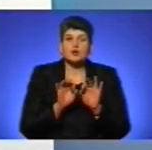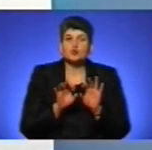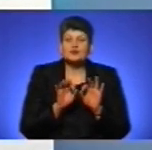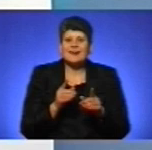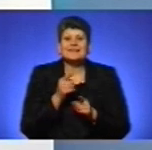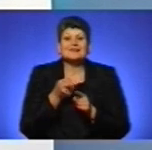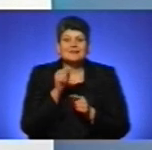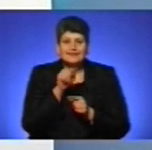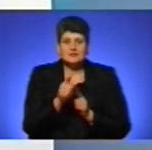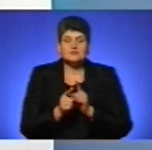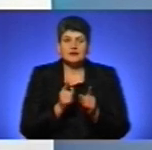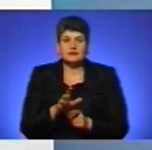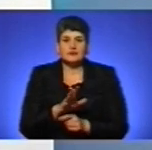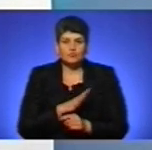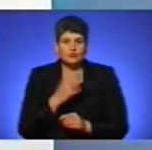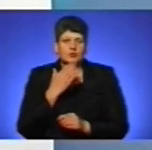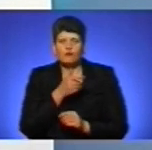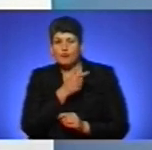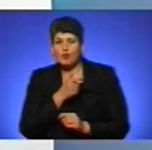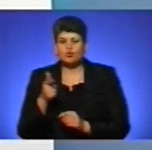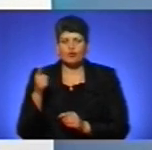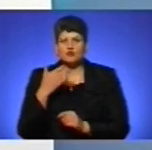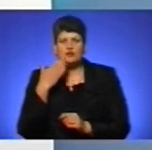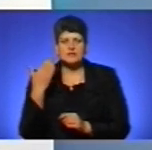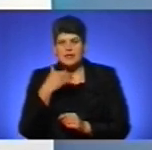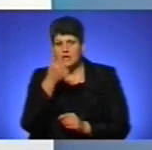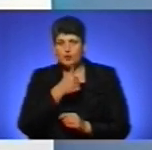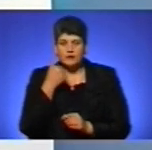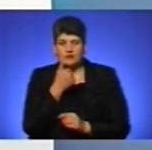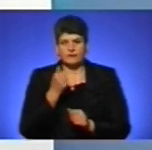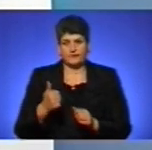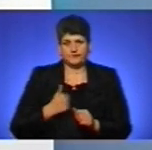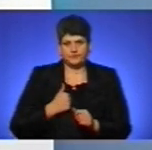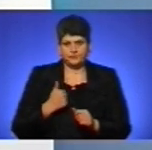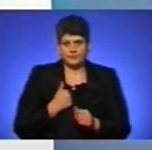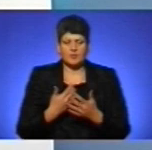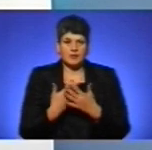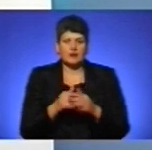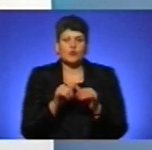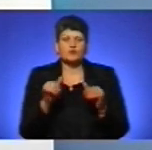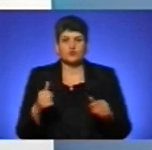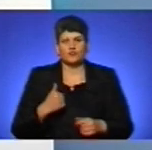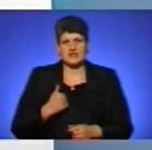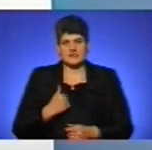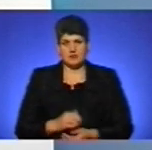ті зміни, які відбулися упродовж останніх років зміни у Збройних Силах України, зокрема у розвитку війська.